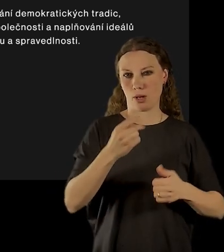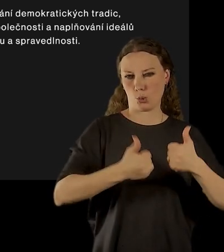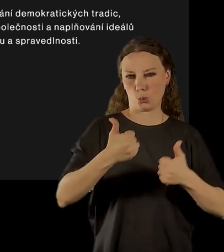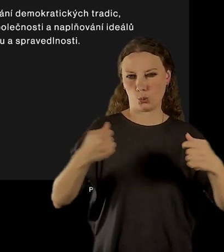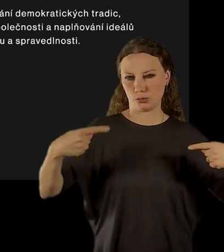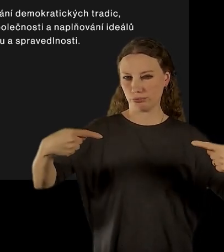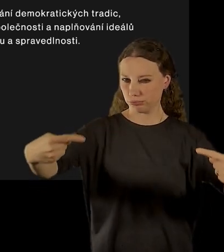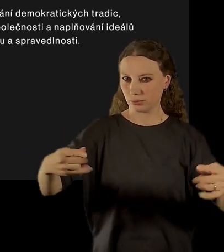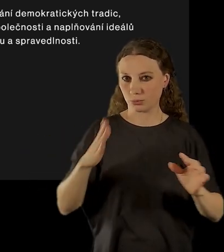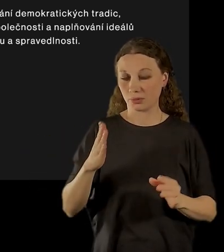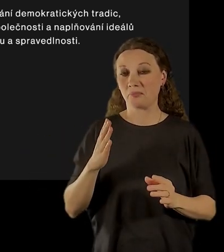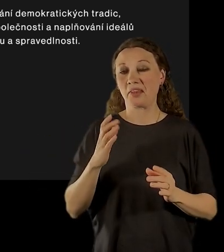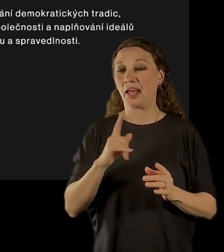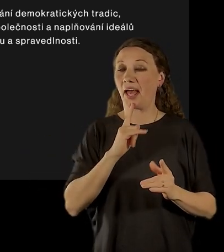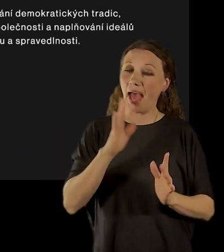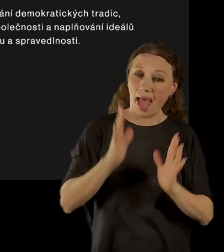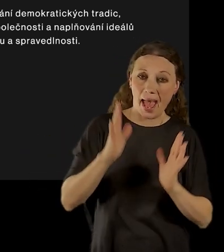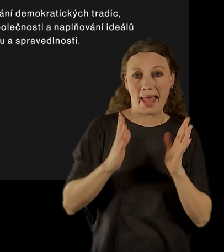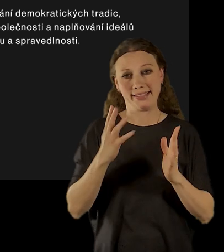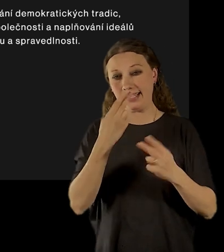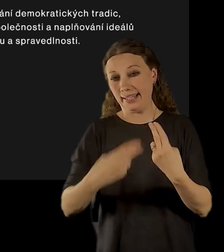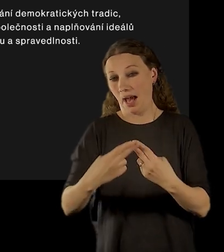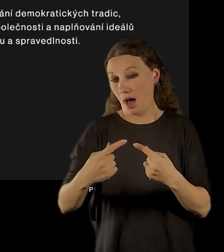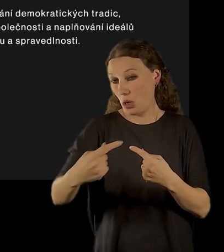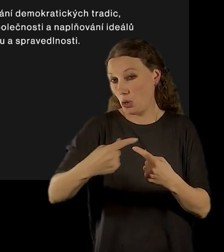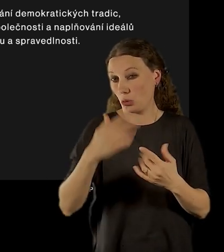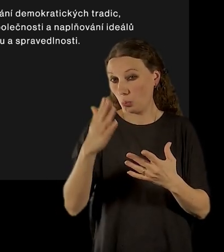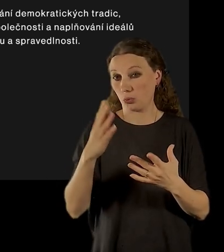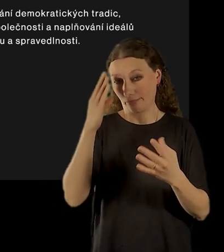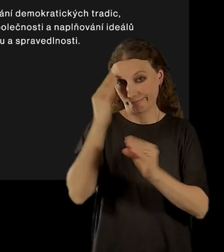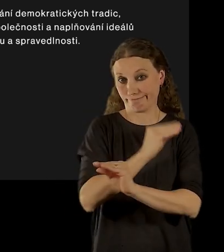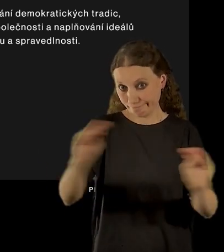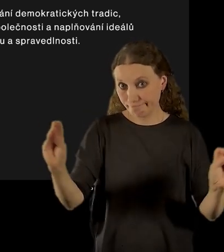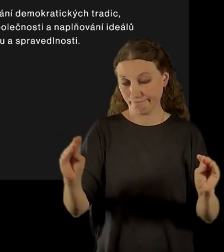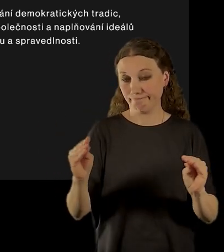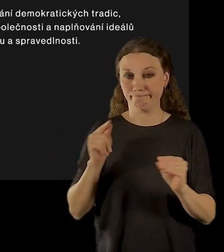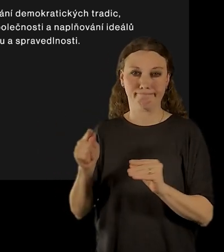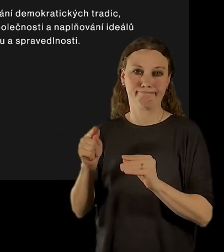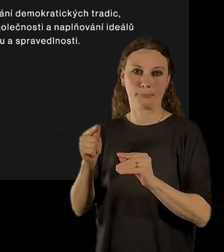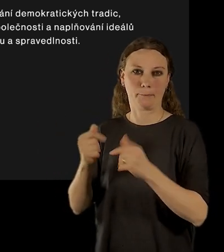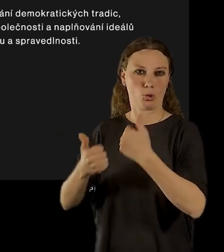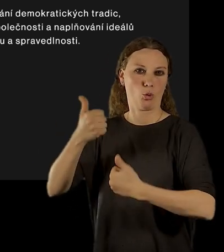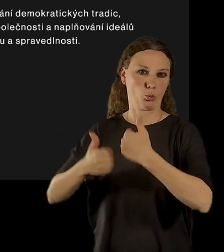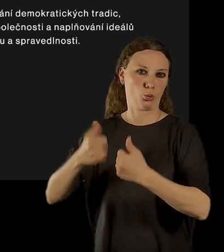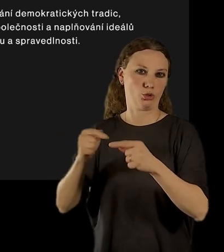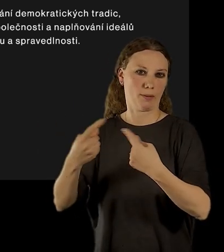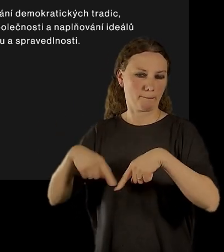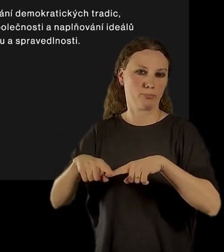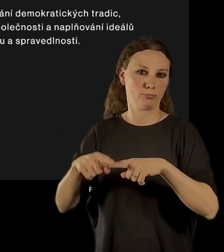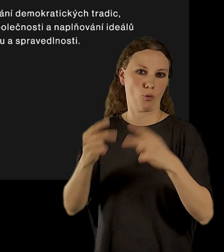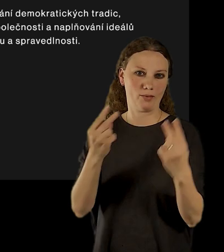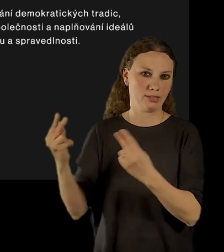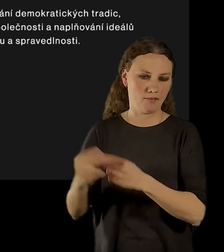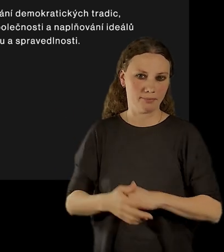soutěž měla být vypsána přibližně. Uvidíme, jak ten harmonogram bude dodržen.